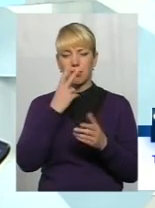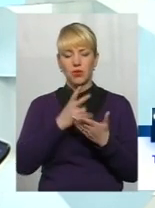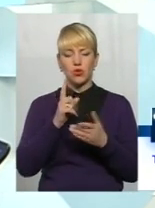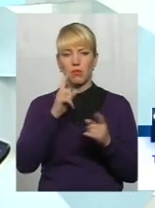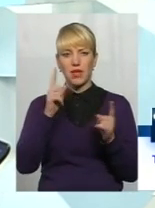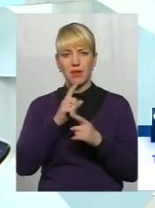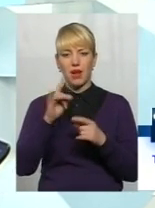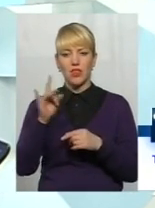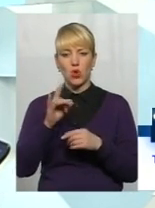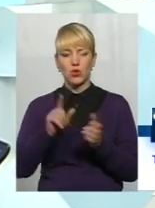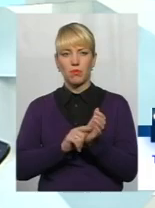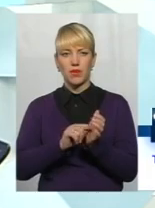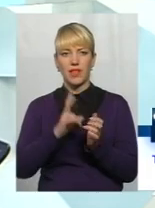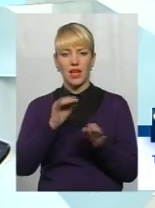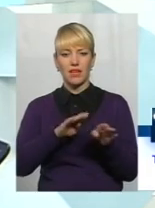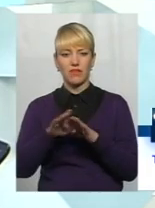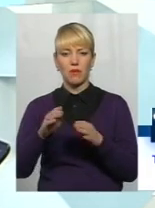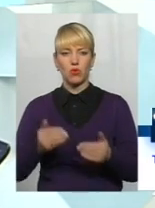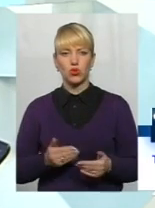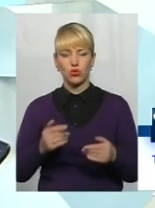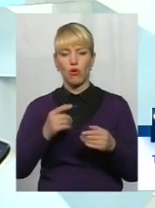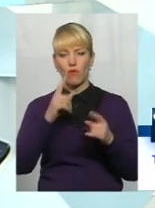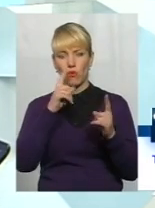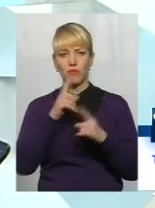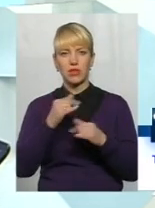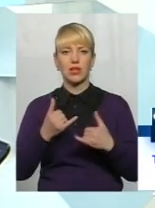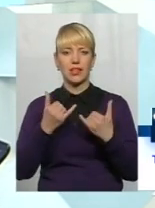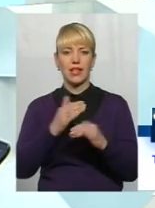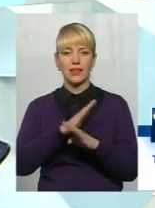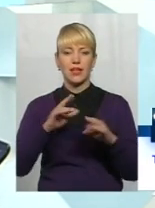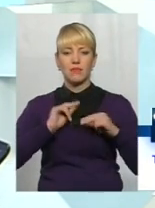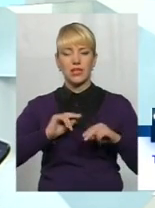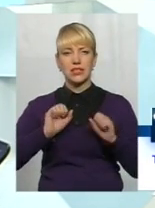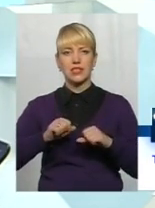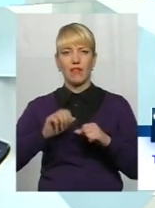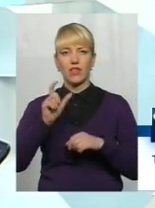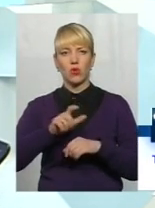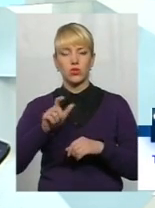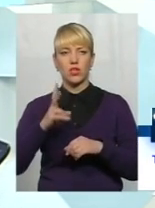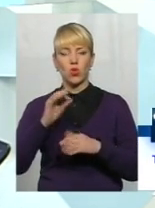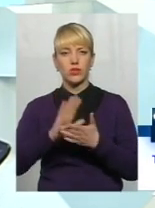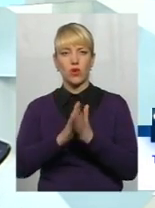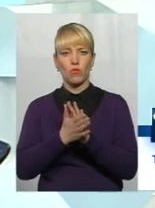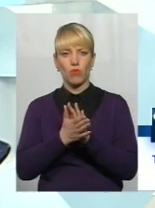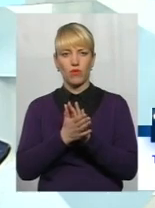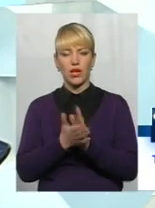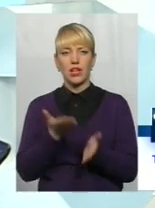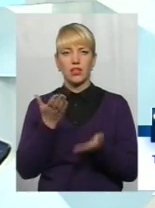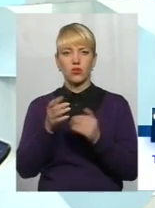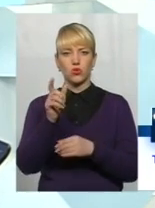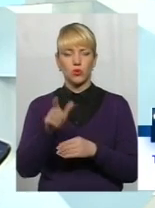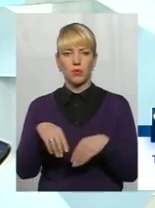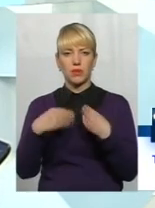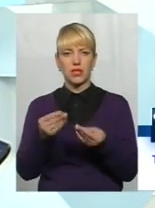встановлюється на рівні прожиткового мінімуму для непрацездатних осіб. Але за умови. Тобто, якщо особі